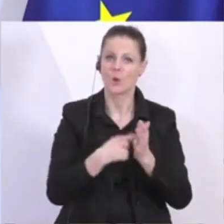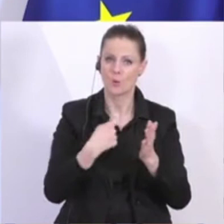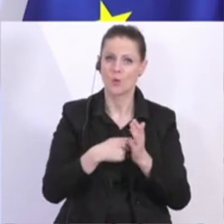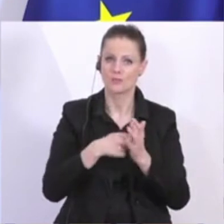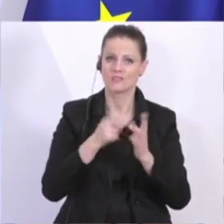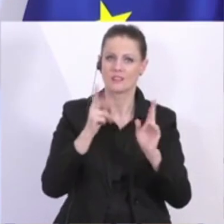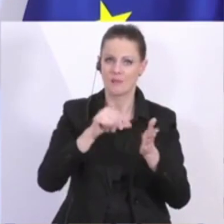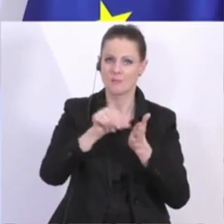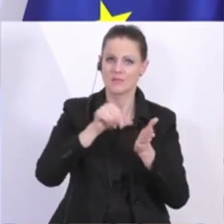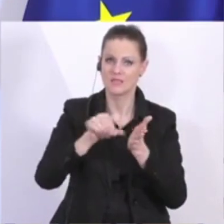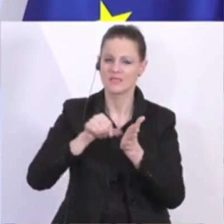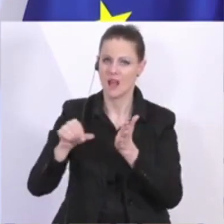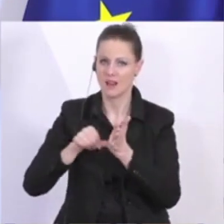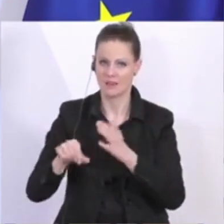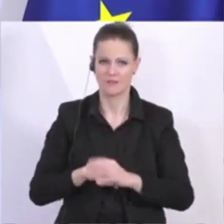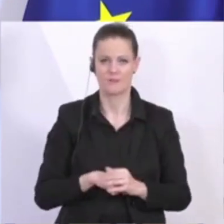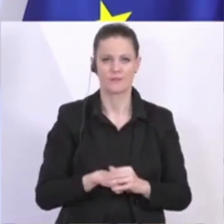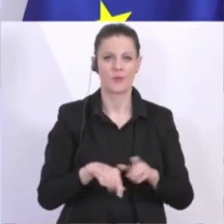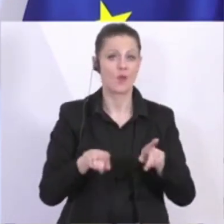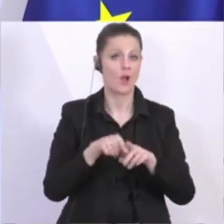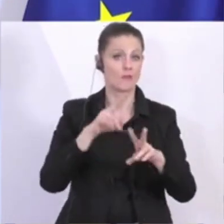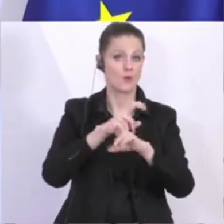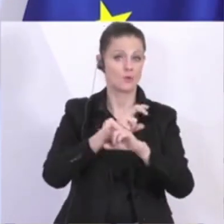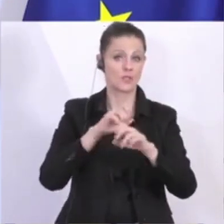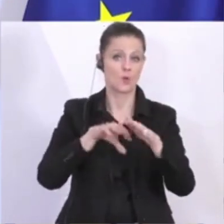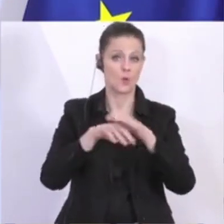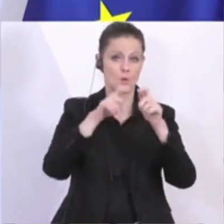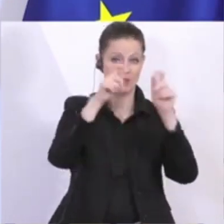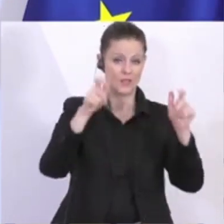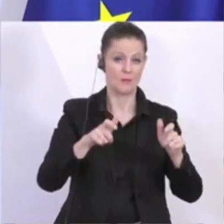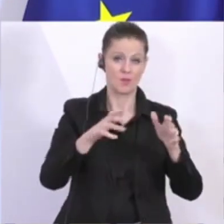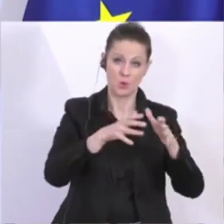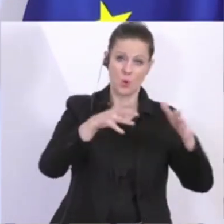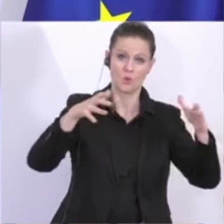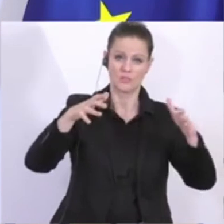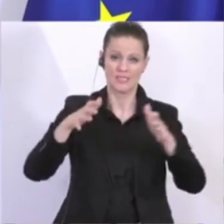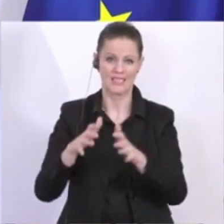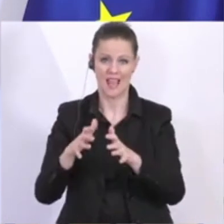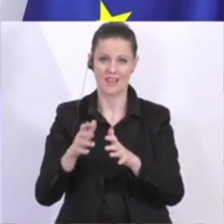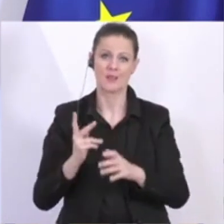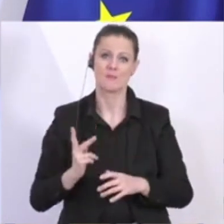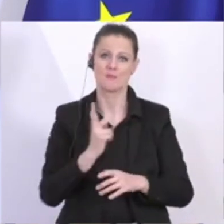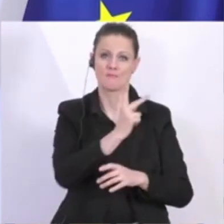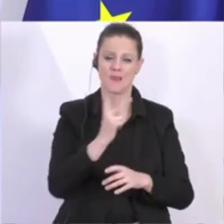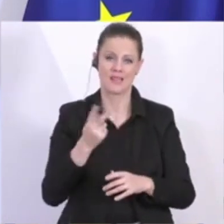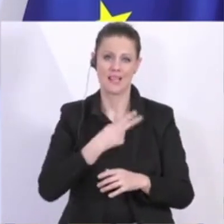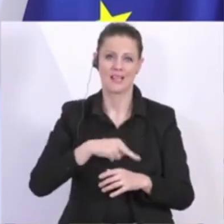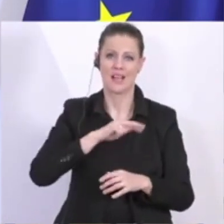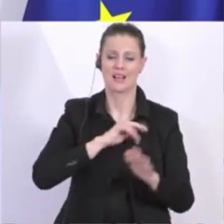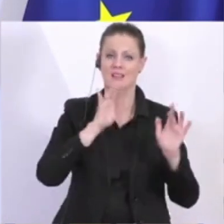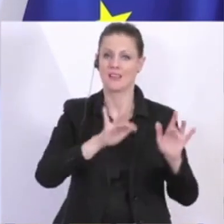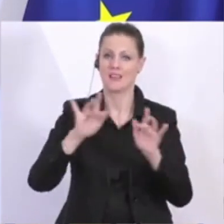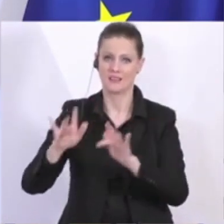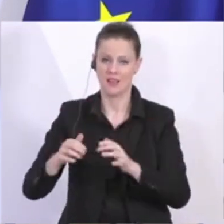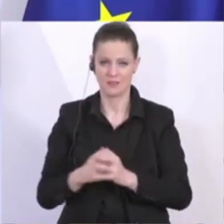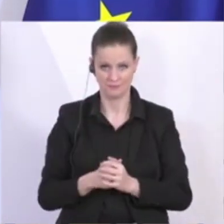Wichtig ist auch für die österreichischen Unternehmen, für die großen, aber auch vor allem für die kleinen Unternehmen, dass Garantien zur Verfügung stehen.